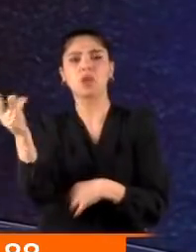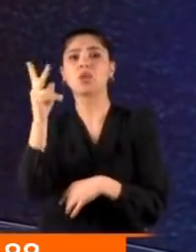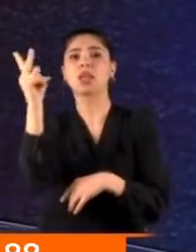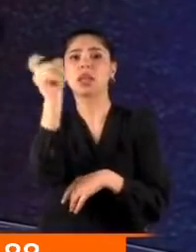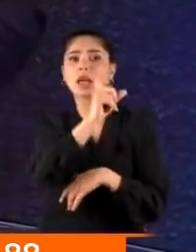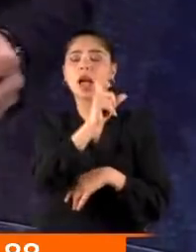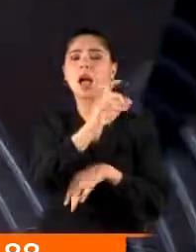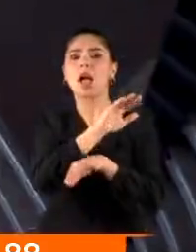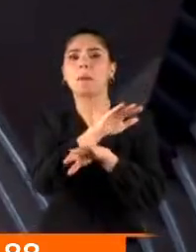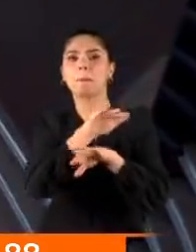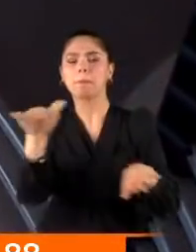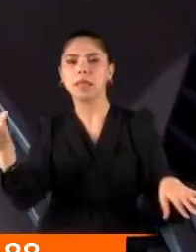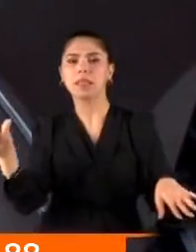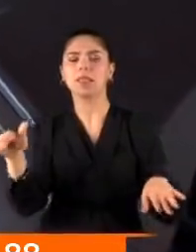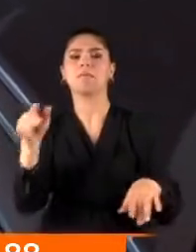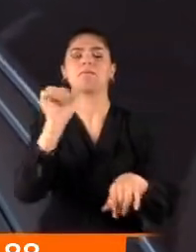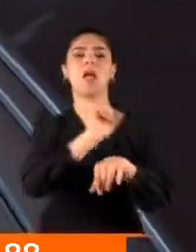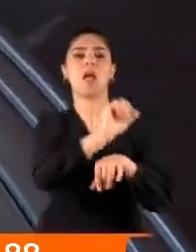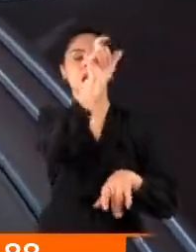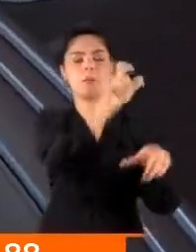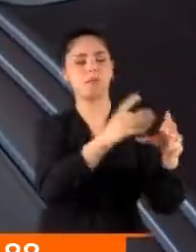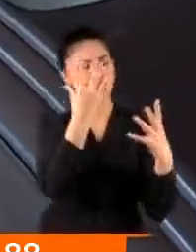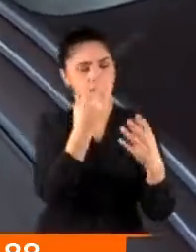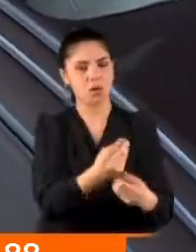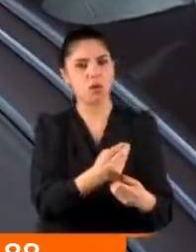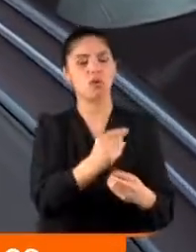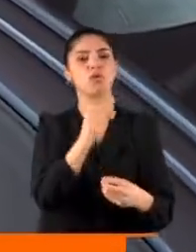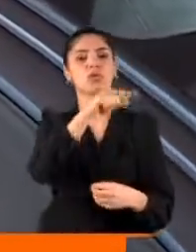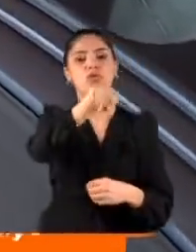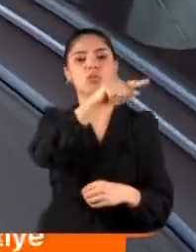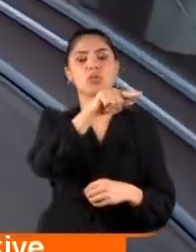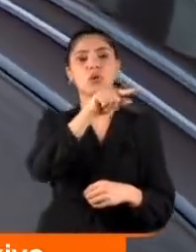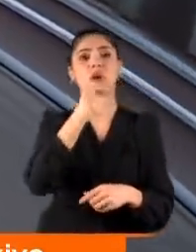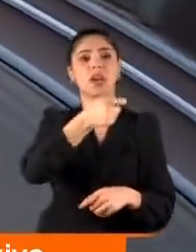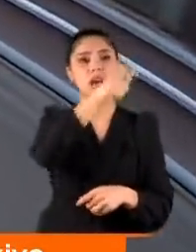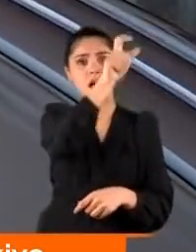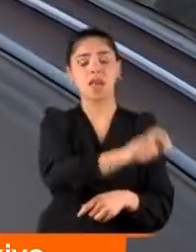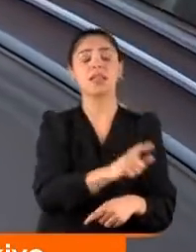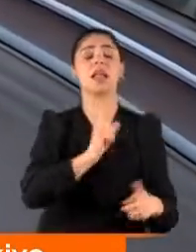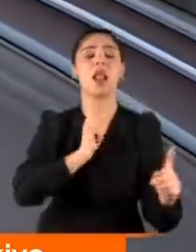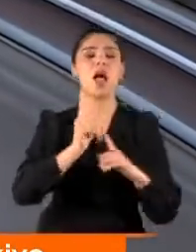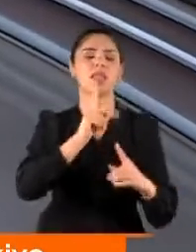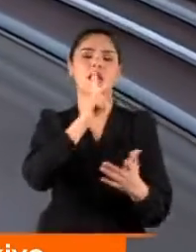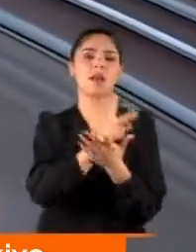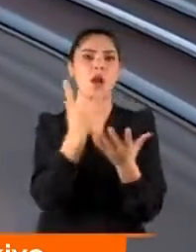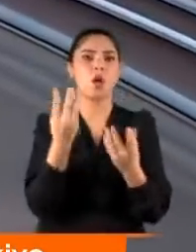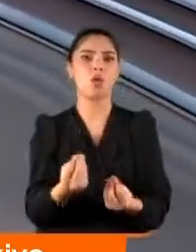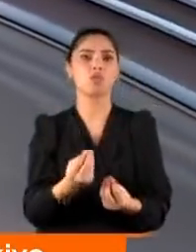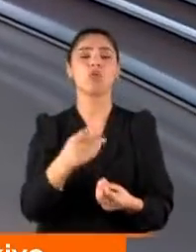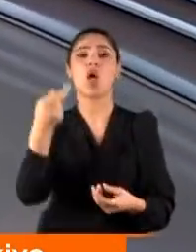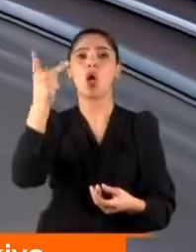iki aya yakın bir zaman geçti. Zannılar yakalandı. Cezaevindeler. Haklarındaki hükmü yargı verecek elbette. Ödürülen kadının